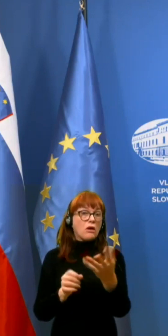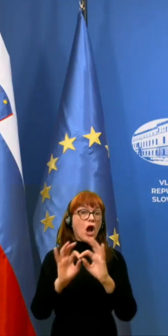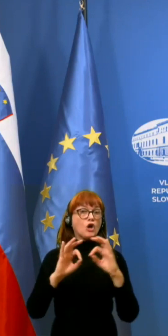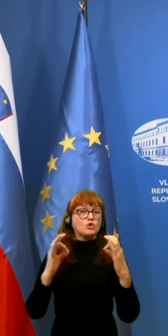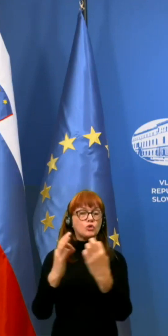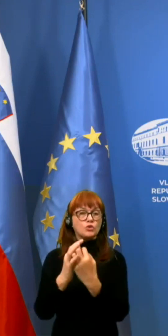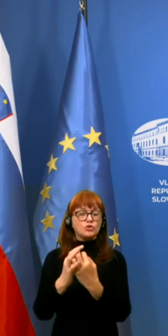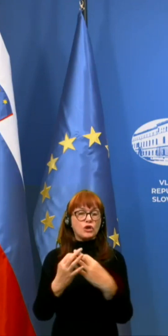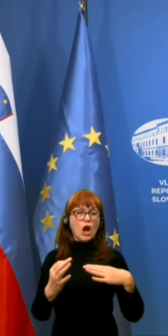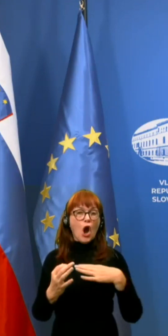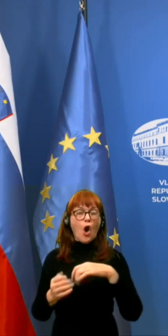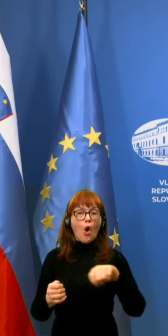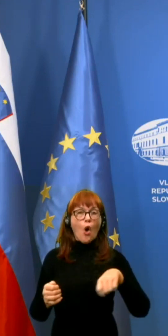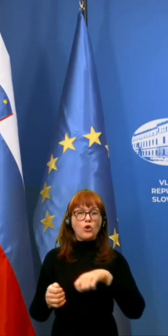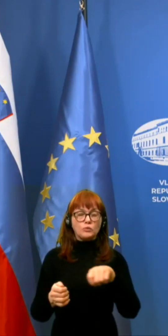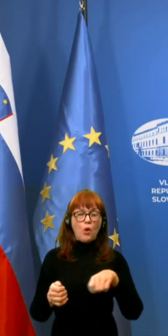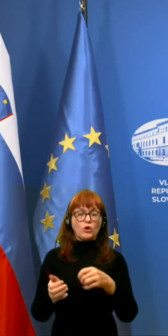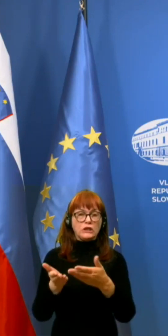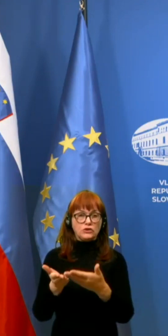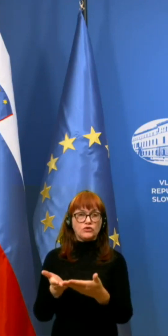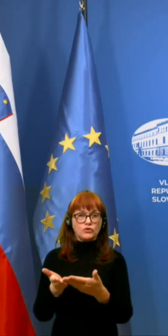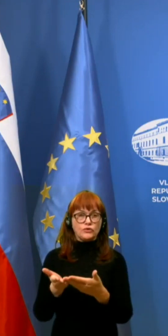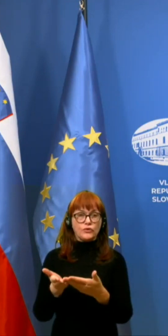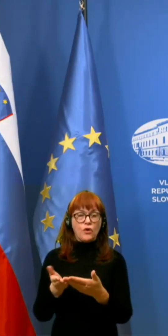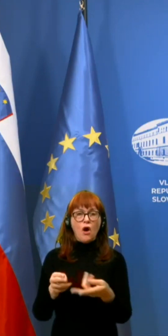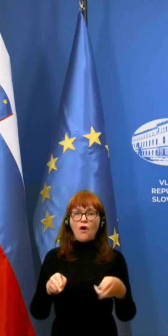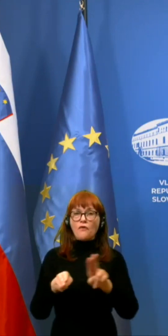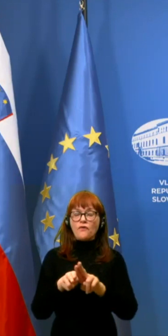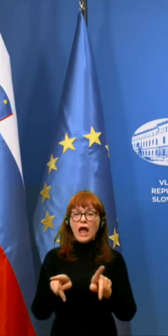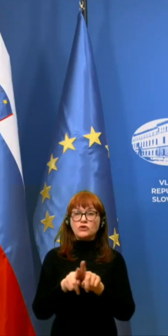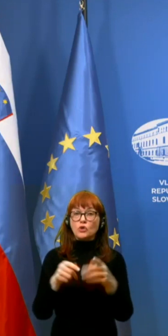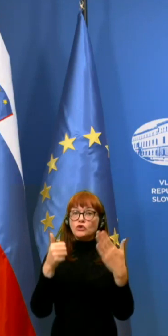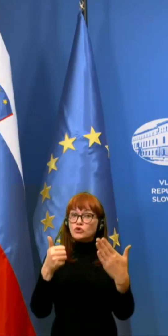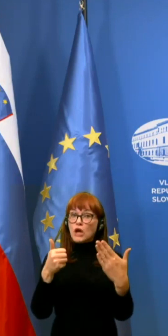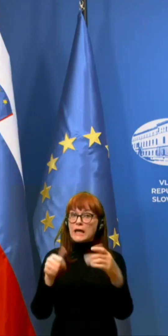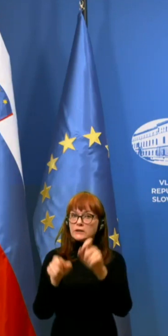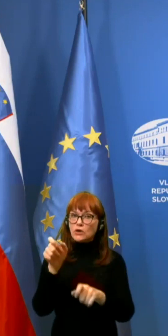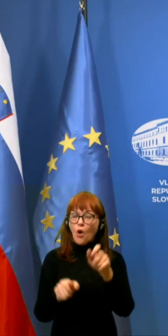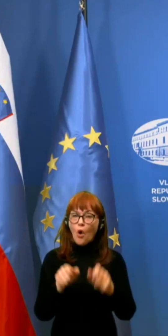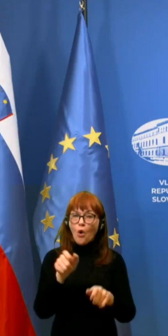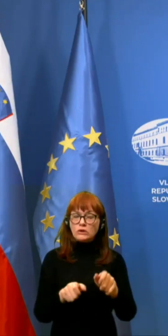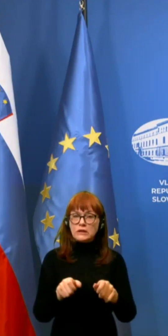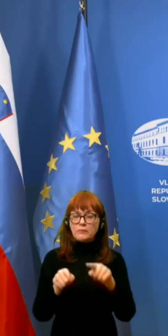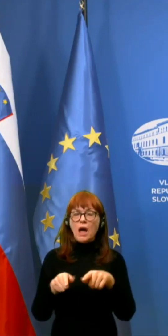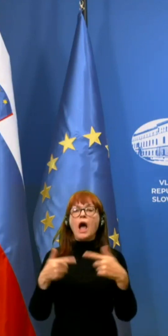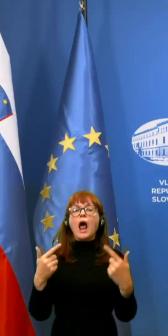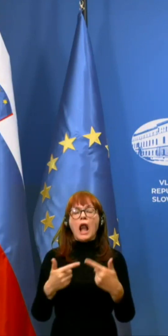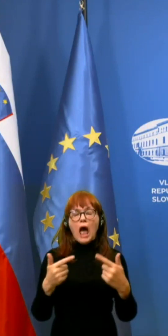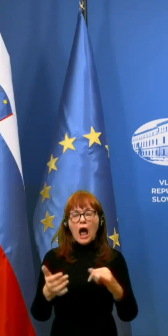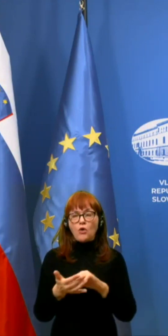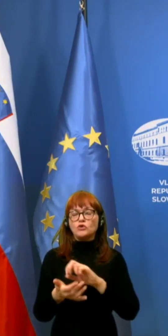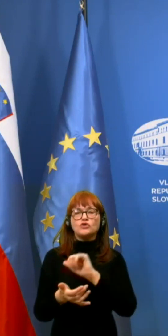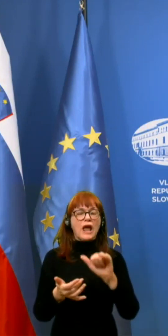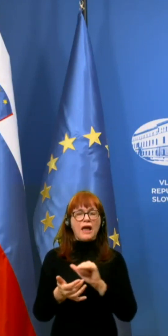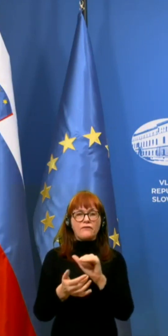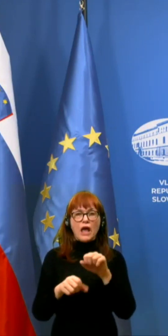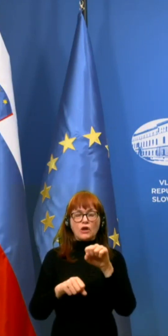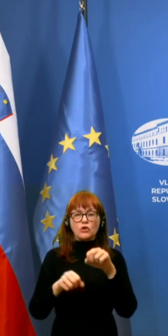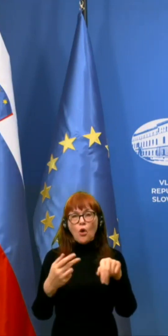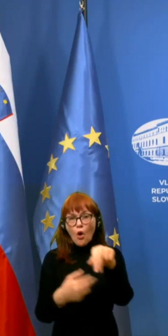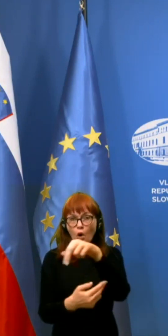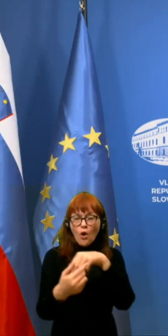v gospodinstvu, več kot šest oseb, se te lahko še vedno gibajo skupaj.